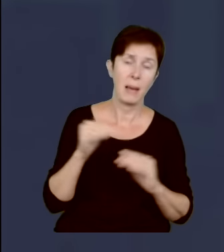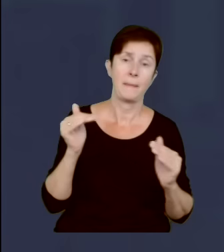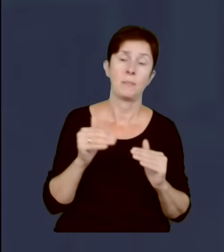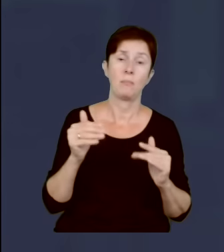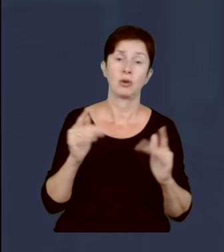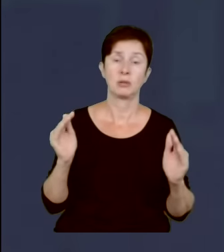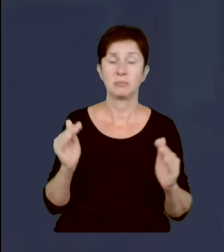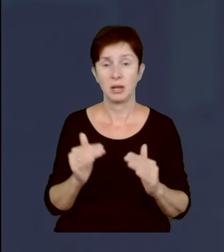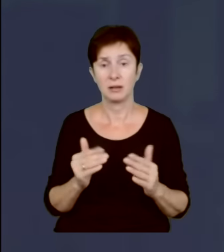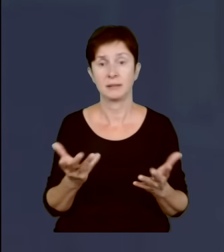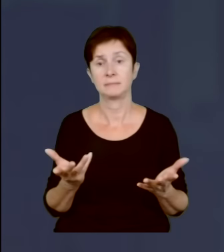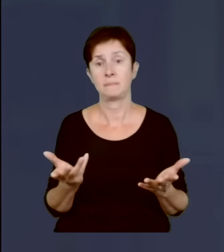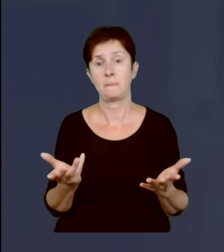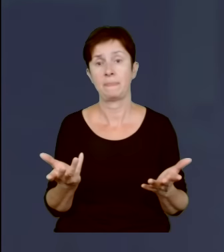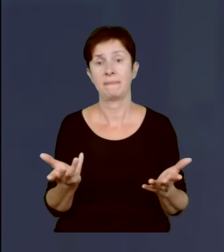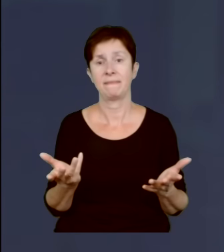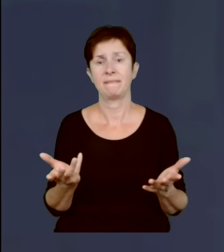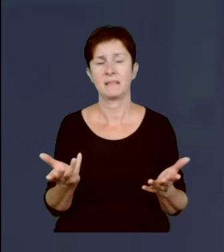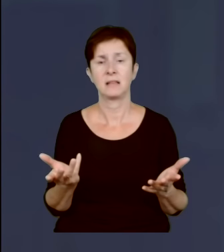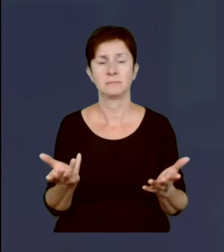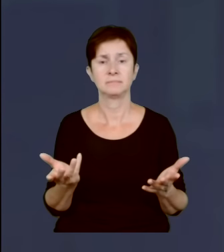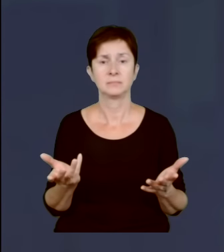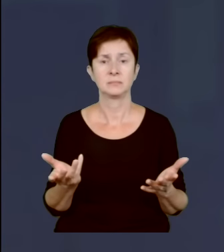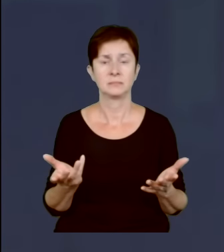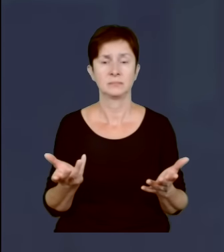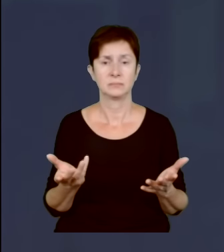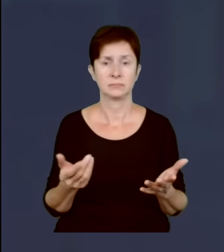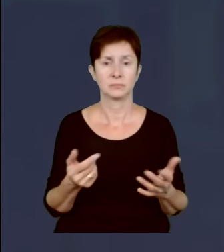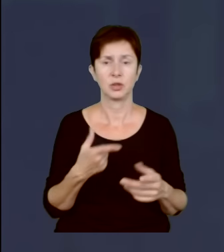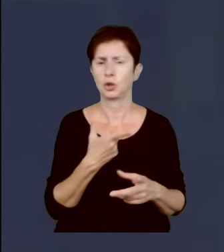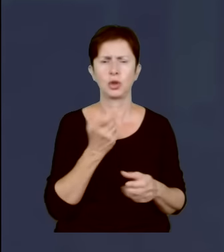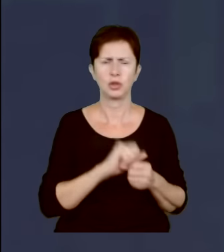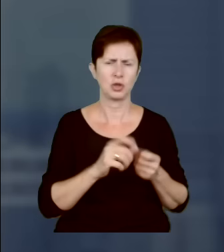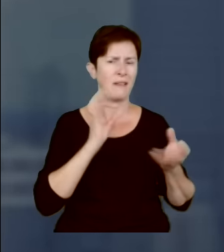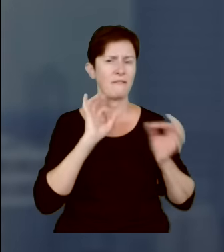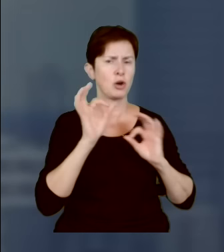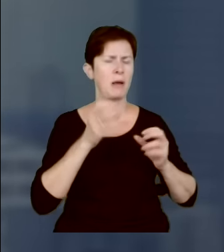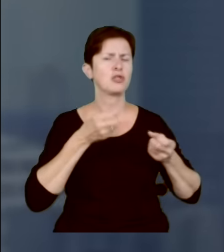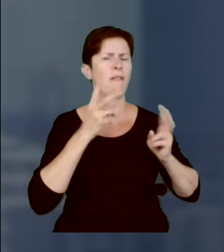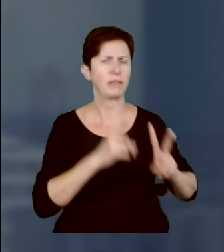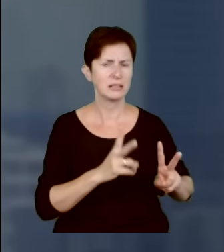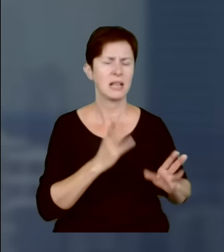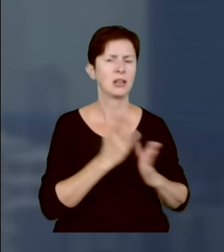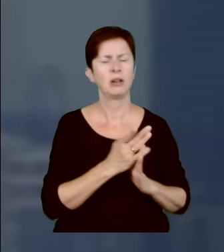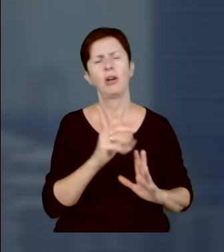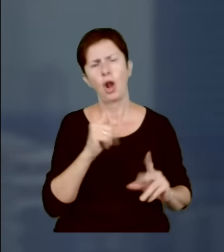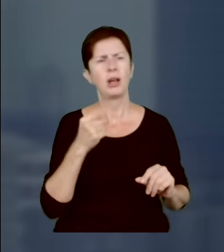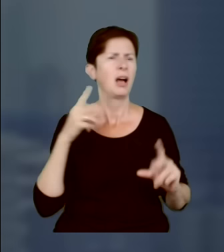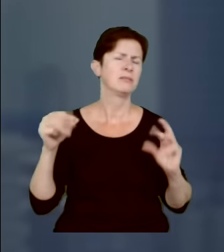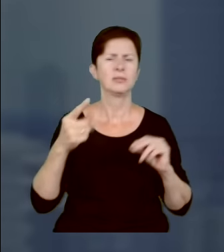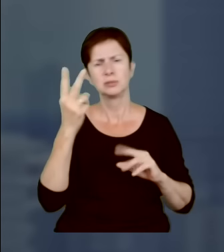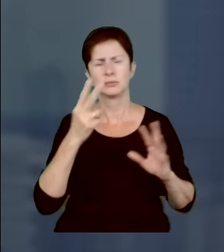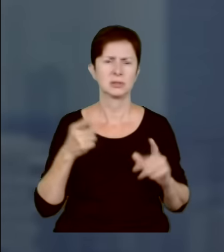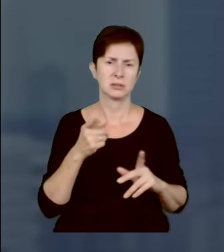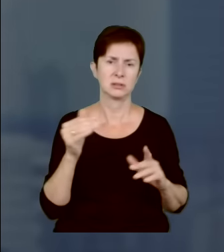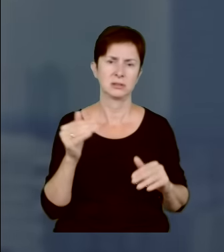a patrz tylko mniej. To zaznaczam, to nie są żadne informacje oficjalne, tylko gdzieś przeczytałam, że my tego to, takiej